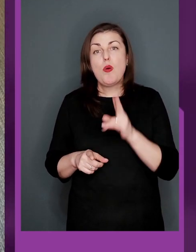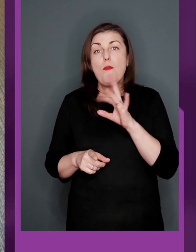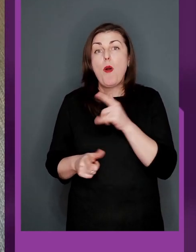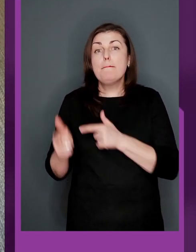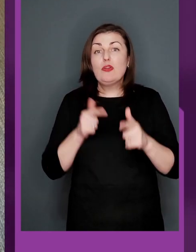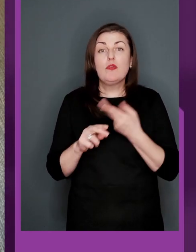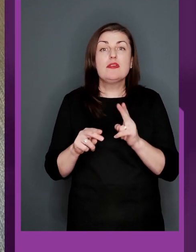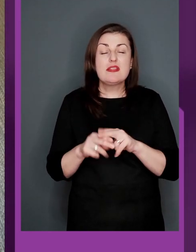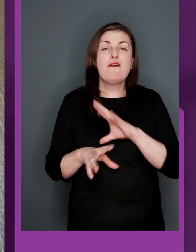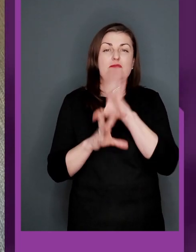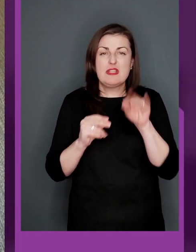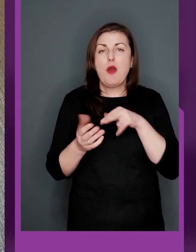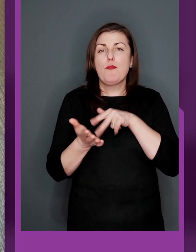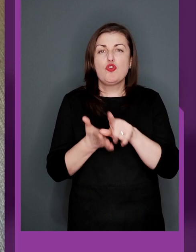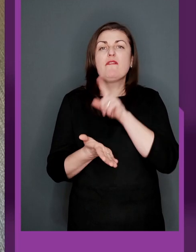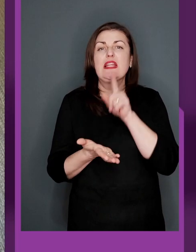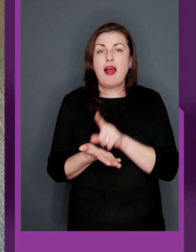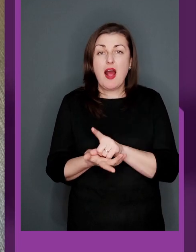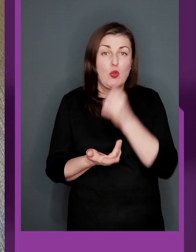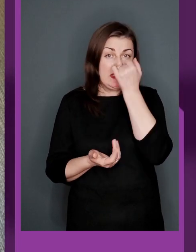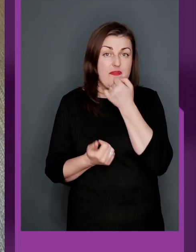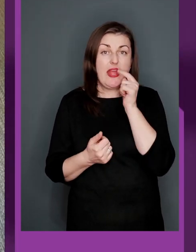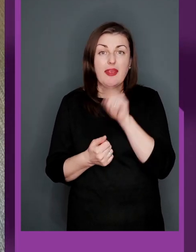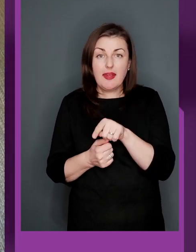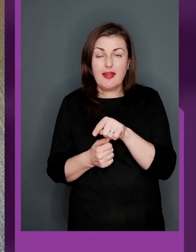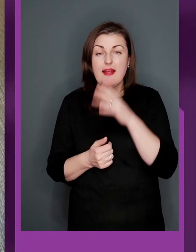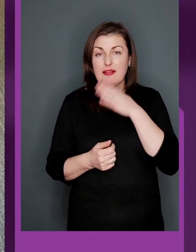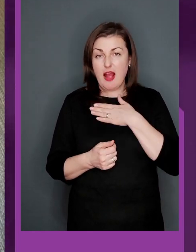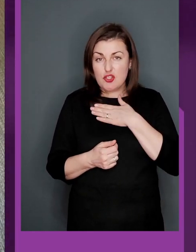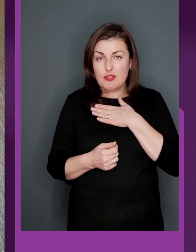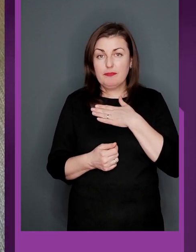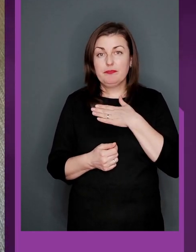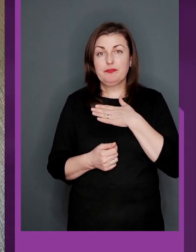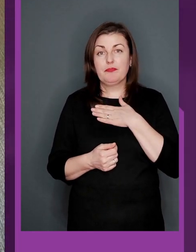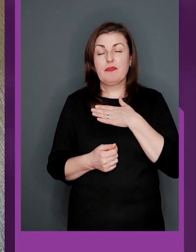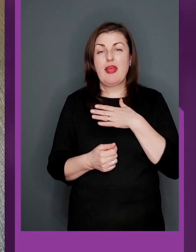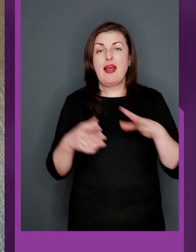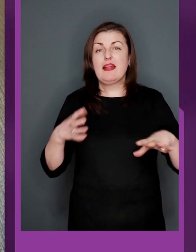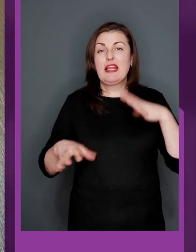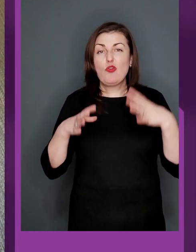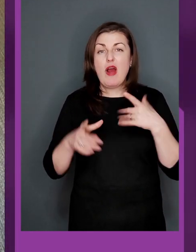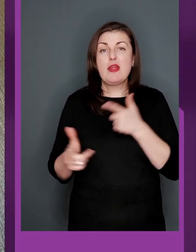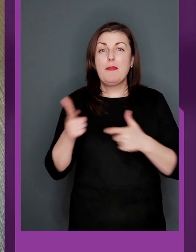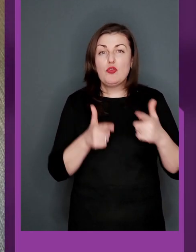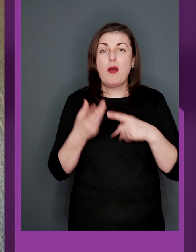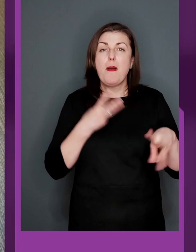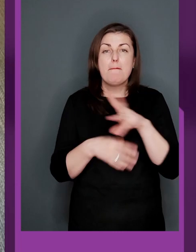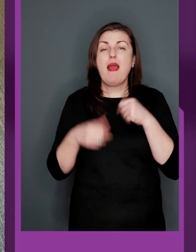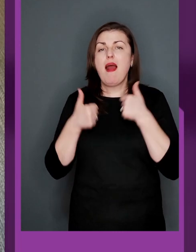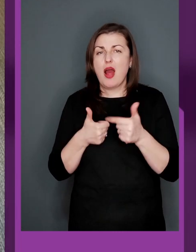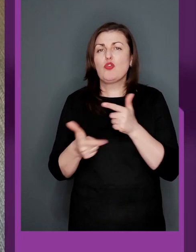скажу, по підготовці все, про що вдало, і завдяки нашій тренувальній